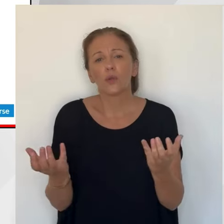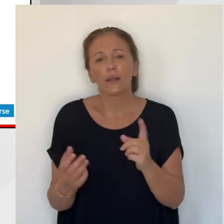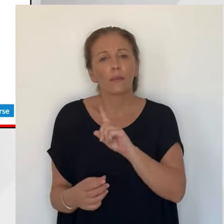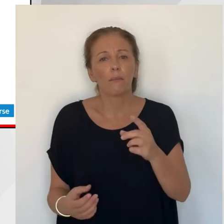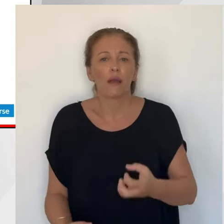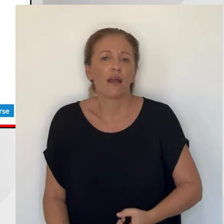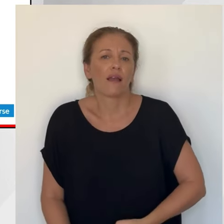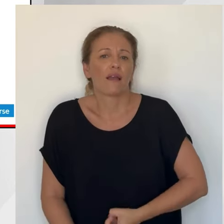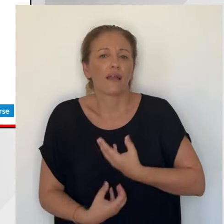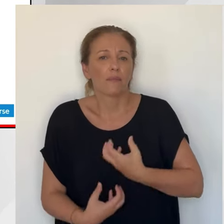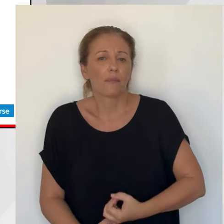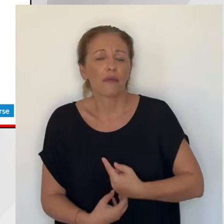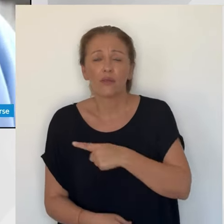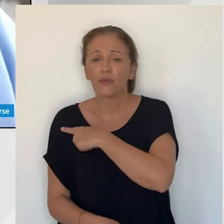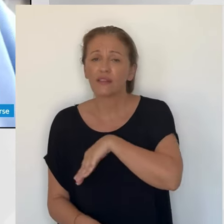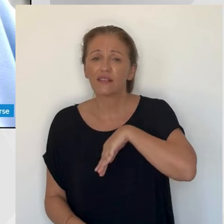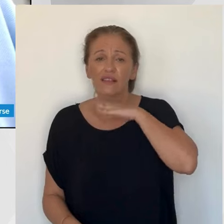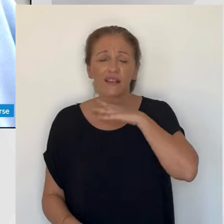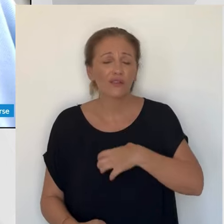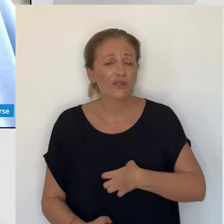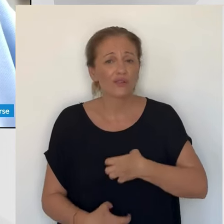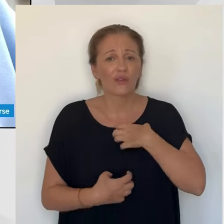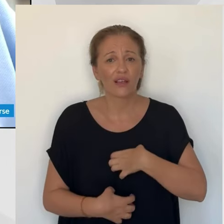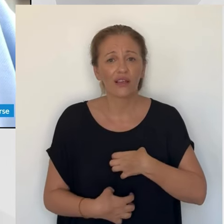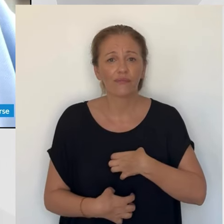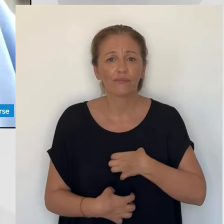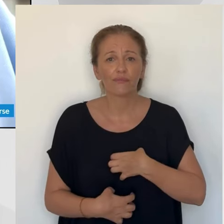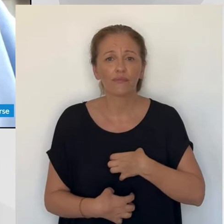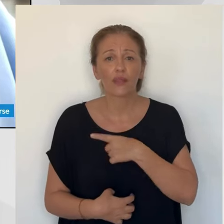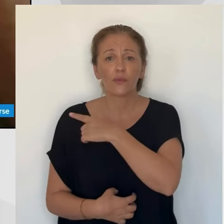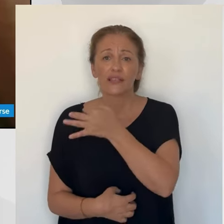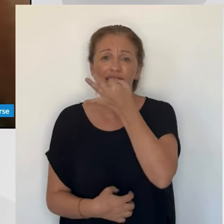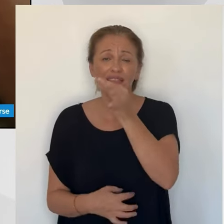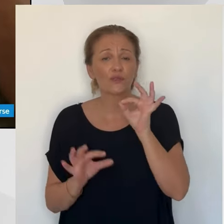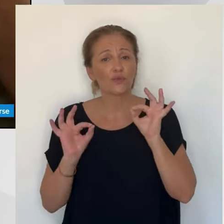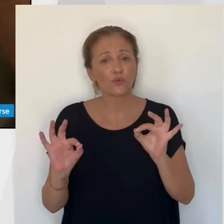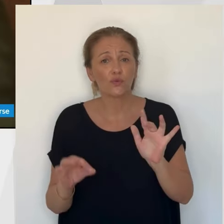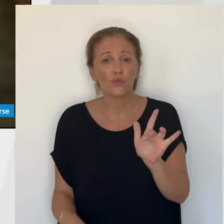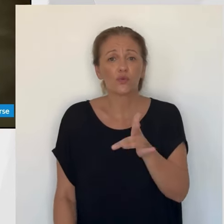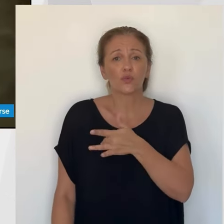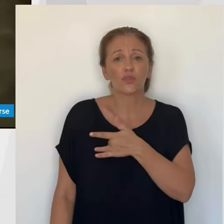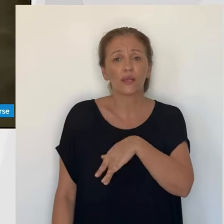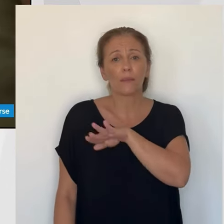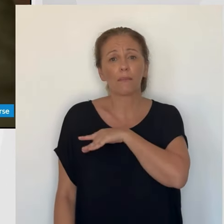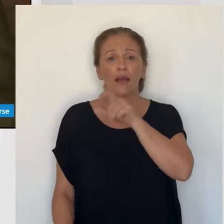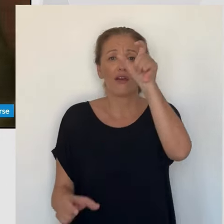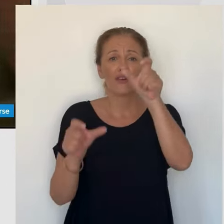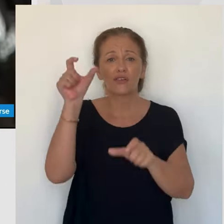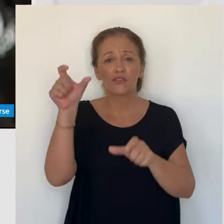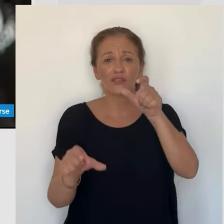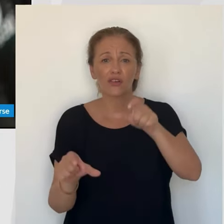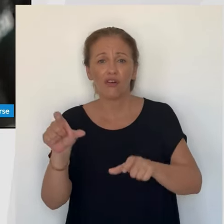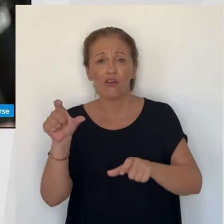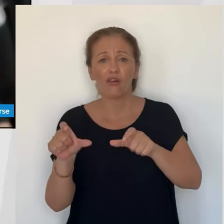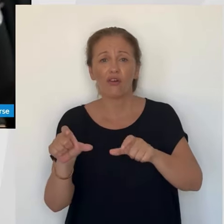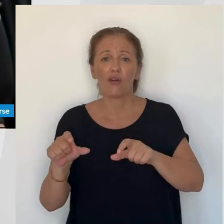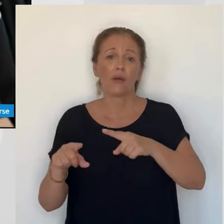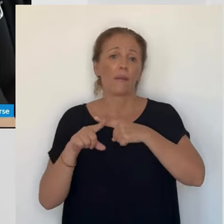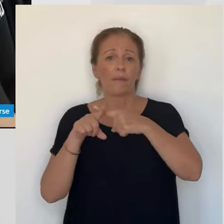investigations avaient été réalisées, parmi lesquelles des auditions de témoins, des fouilles de véhicules et des opérations de perquisition.